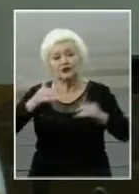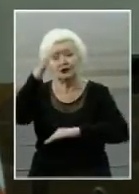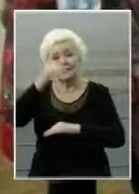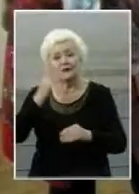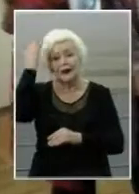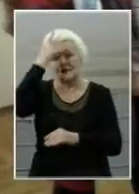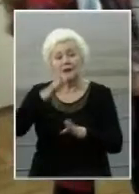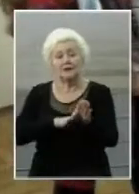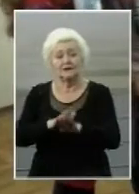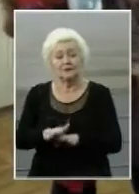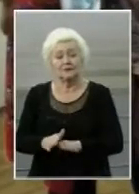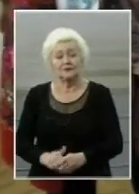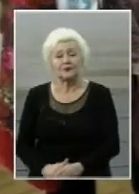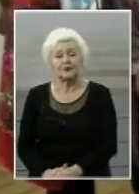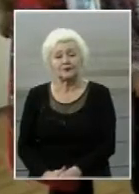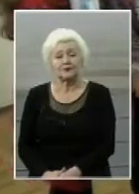здійснюються.